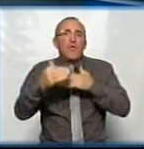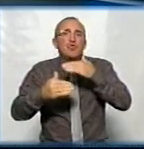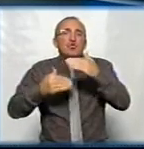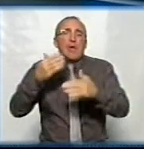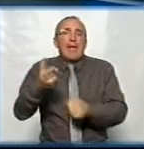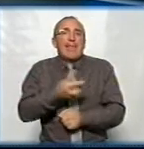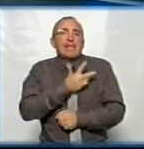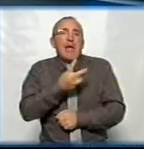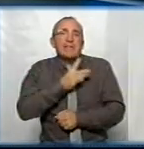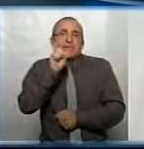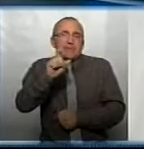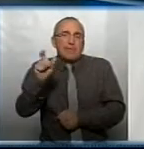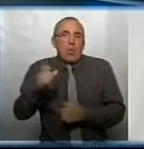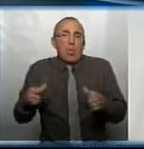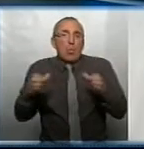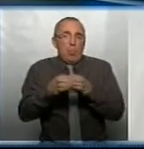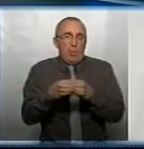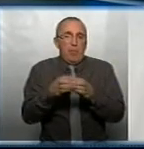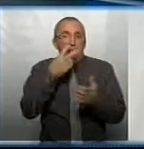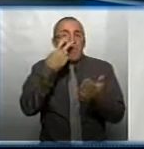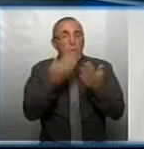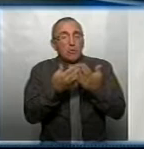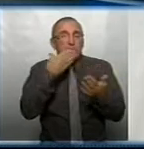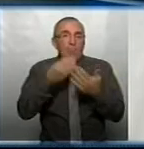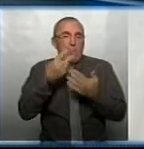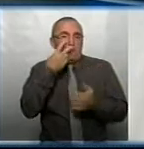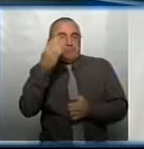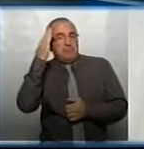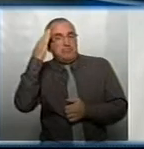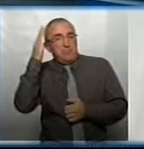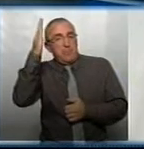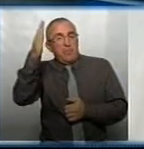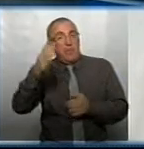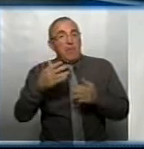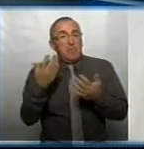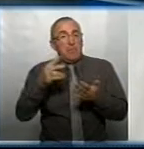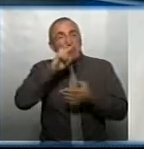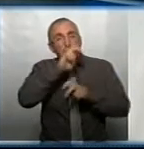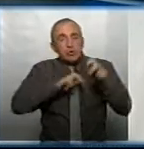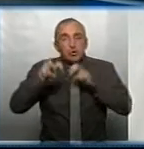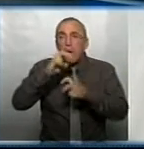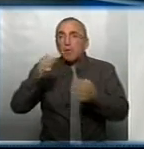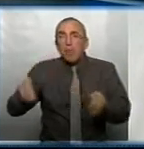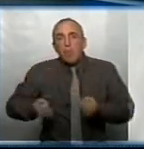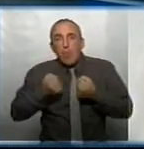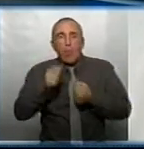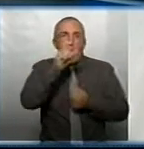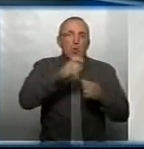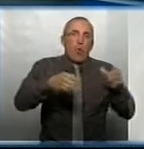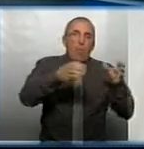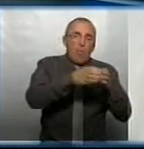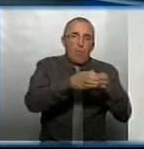це ініціатива. Т.е. ініціативна група показала своє видення. Т.е. вони, наверное, в дальнішем должны искати поддержки у громады,